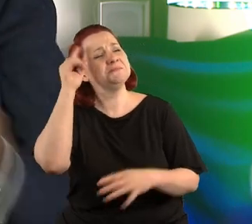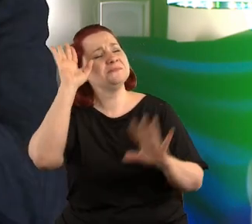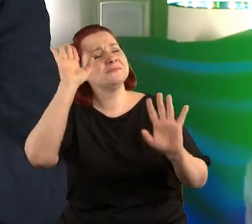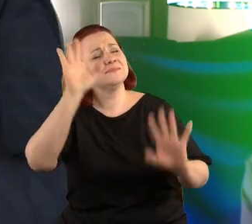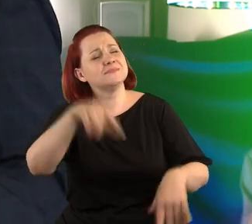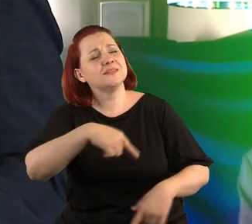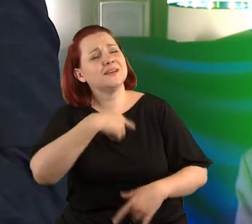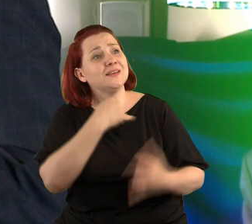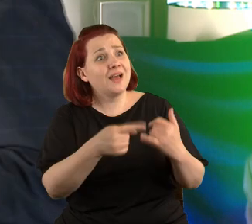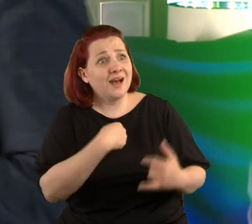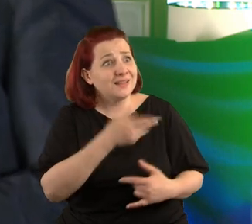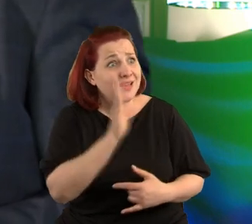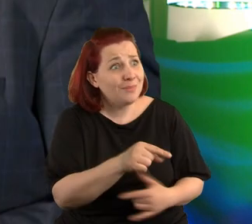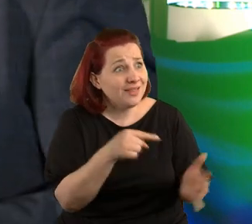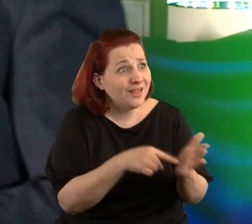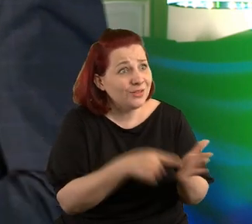jak ja tego nie będę miał.